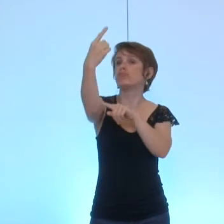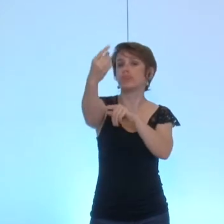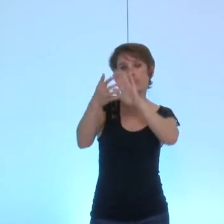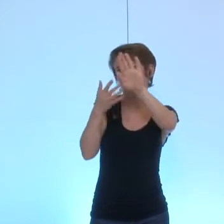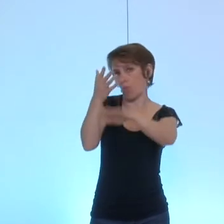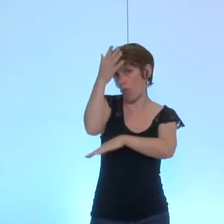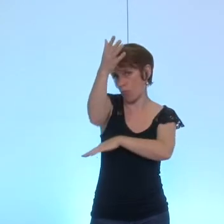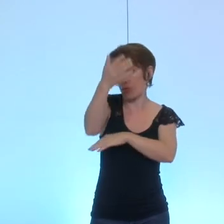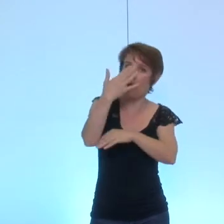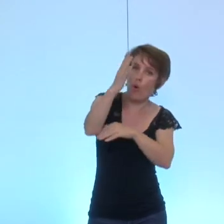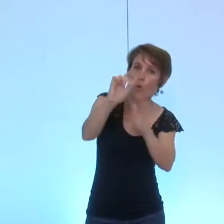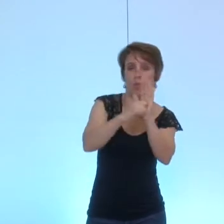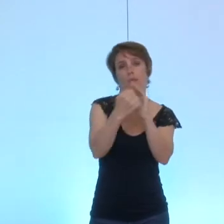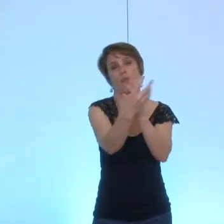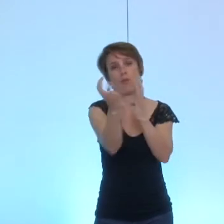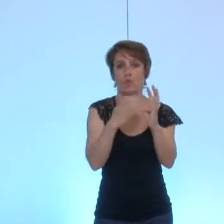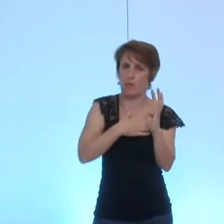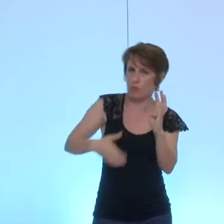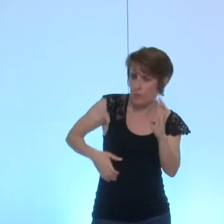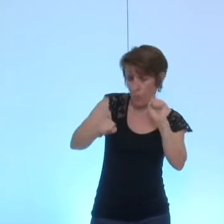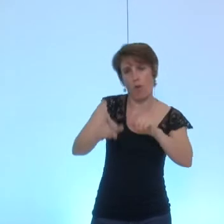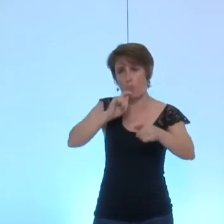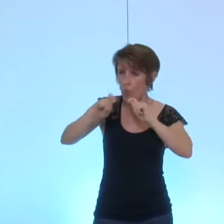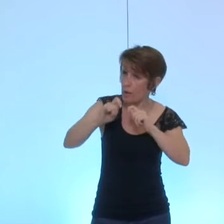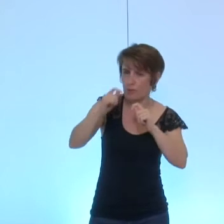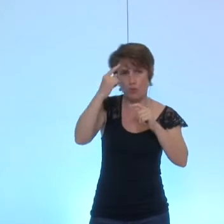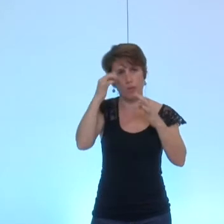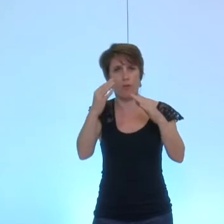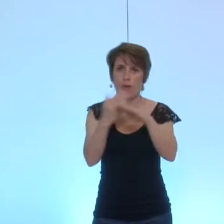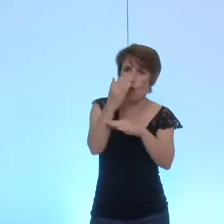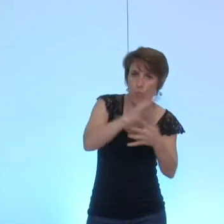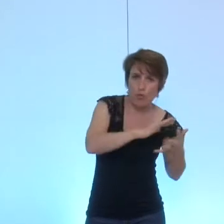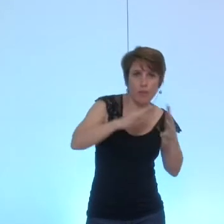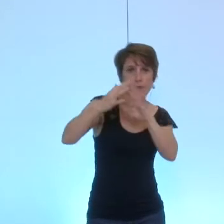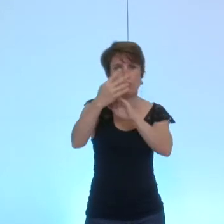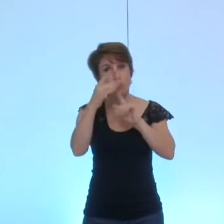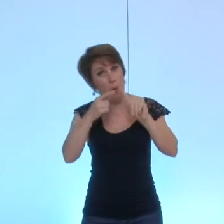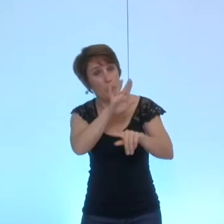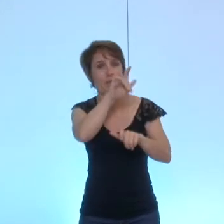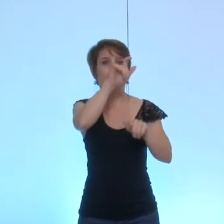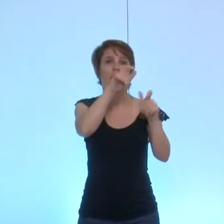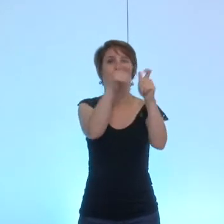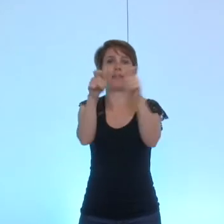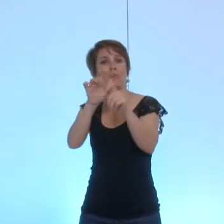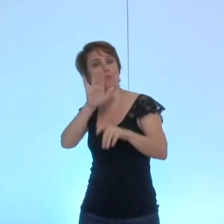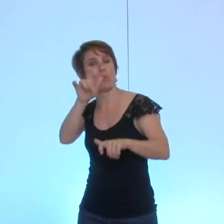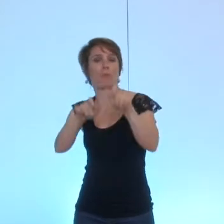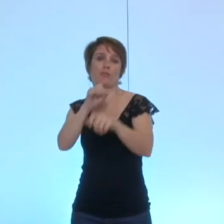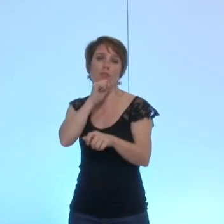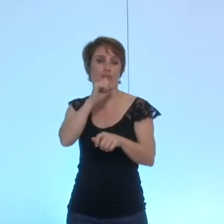autre conseil de discuter des projets d'évolution sur les établissements personnes âgées dans la ville de Grenoble